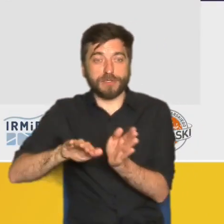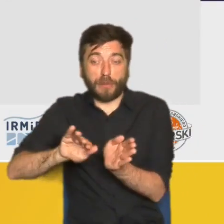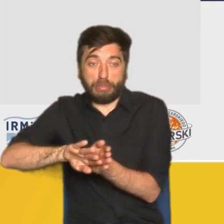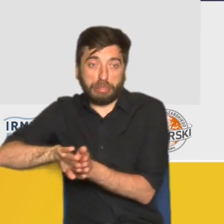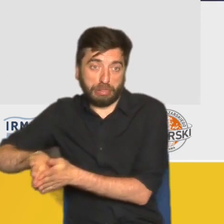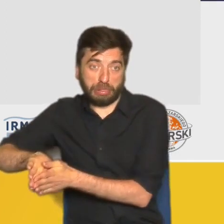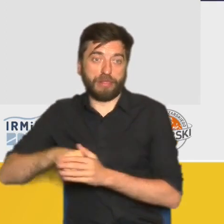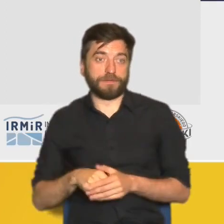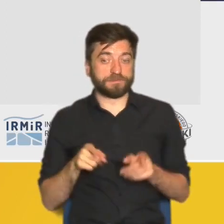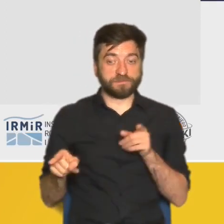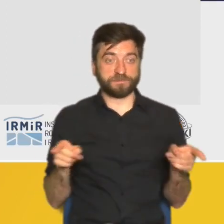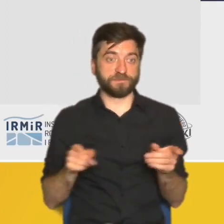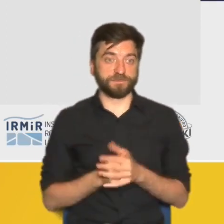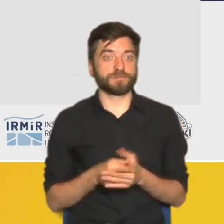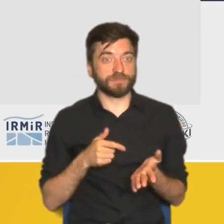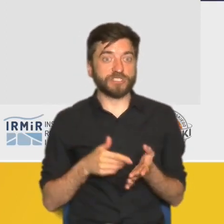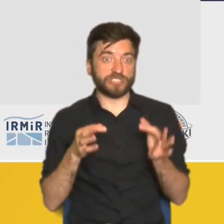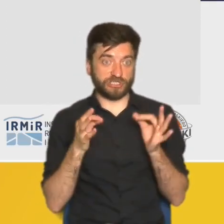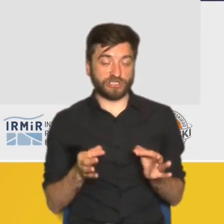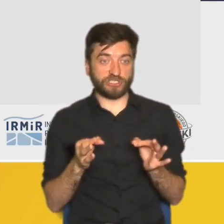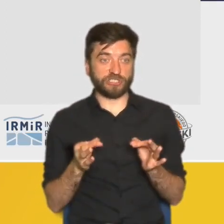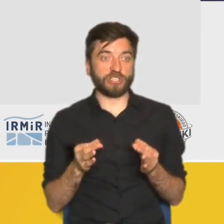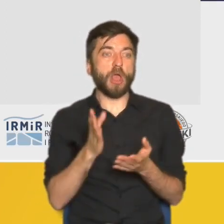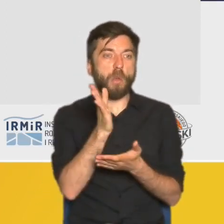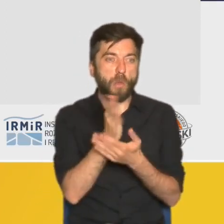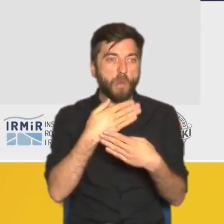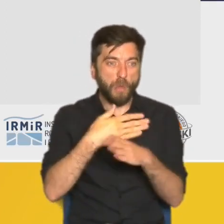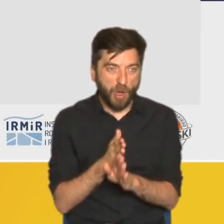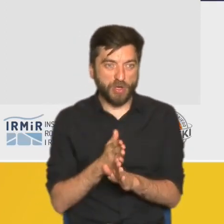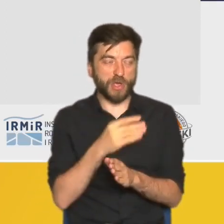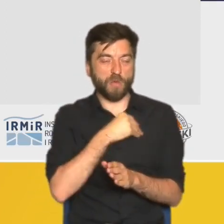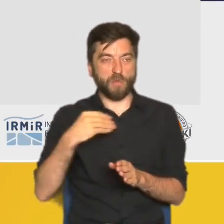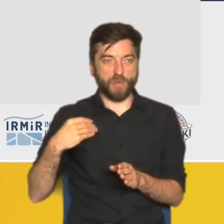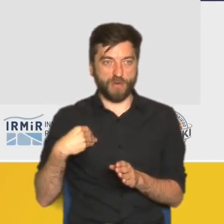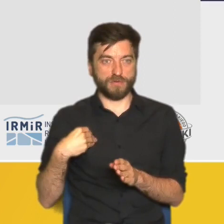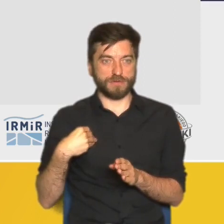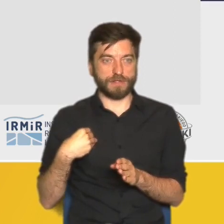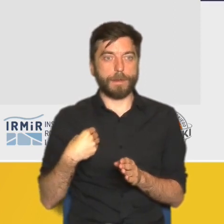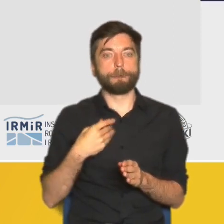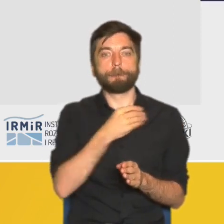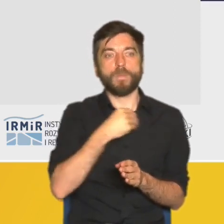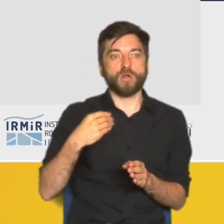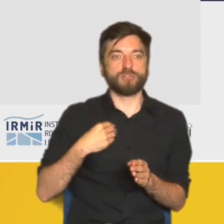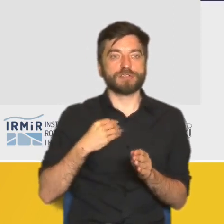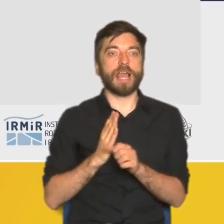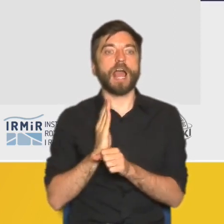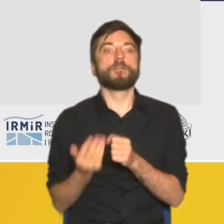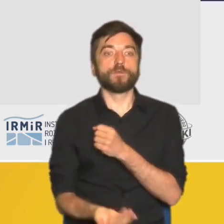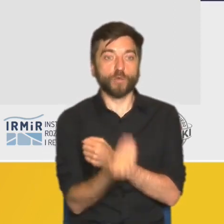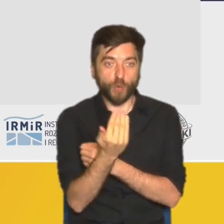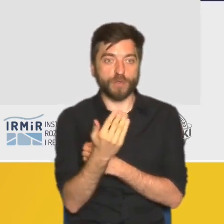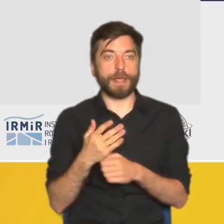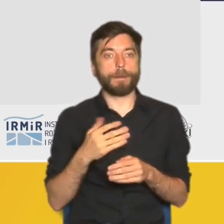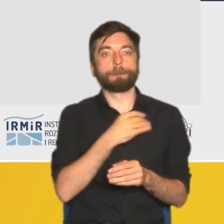Wydaje się, że dzisiejsze podziały Polski na Polskę wschodnią, Polskę zachodnią